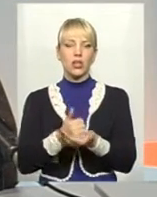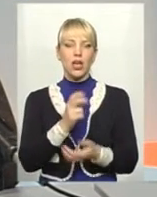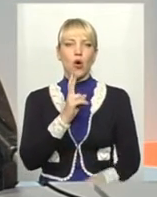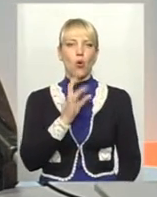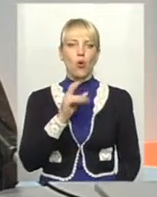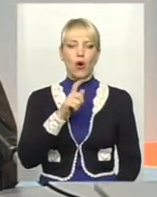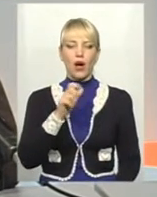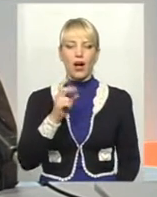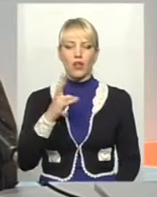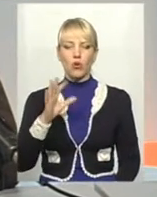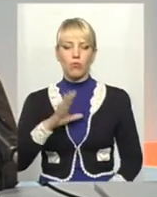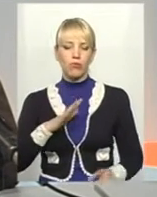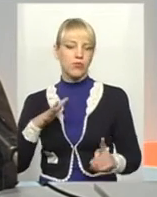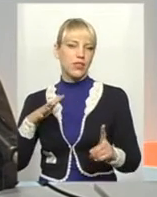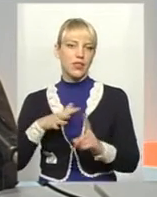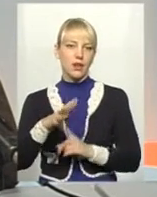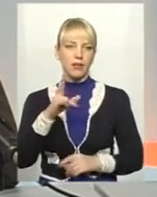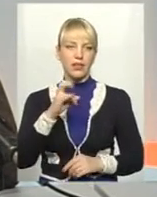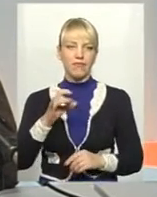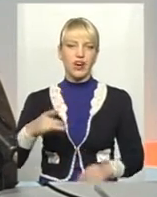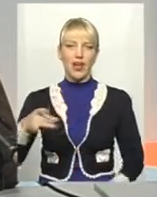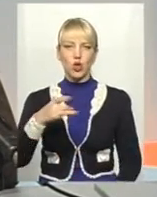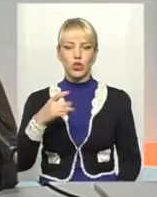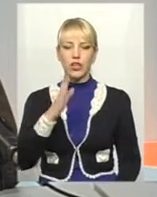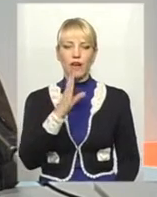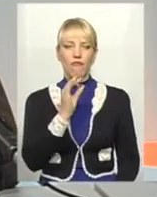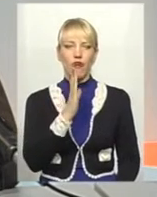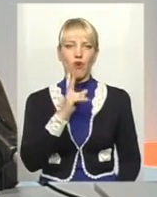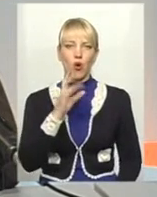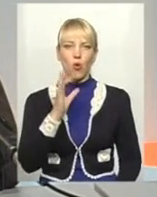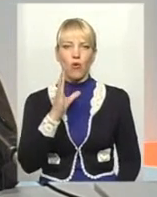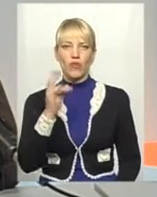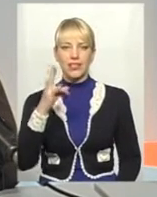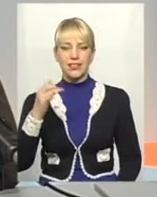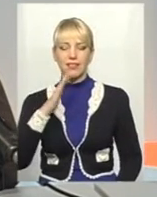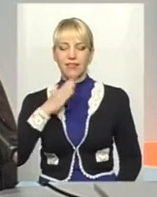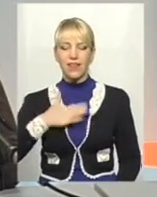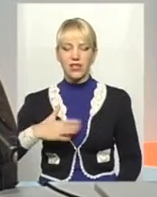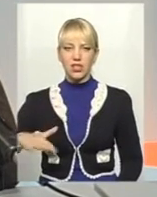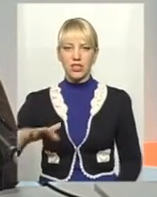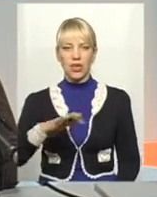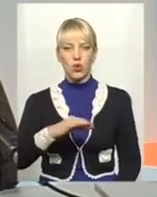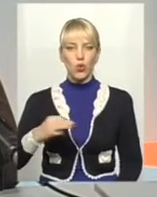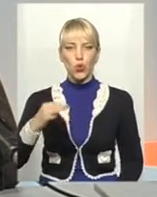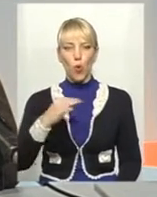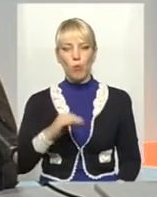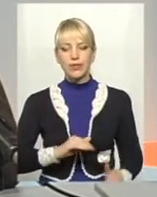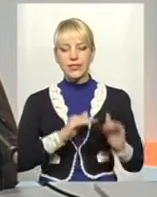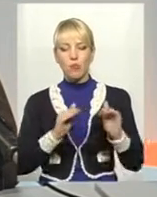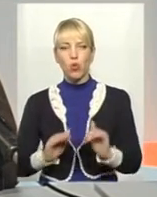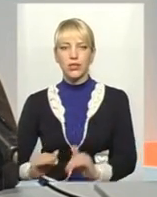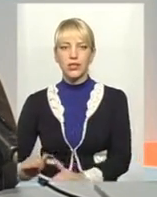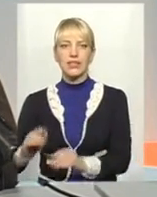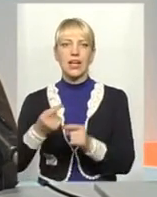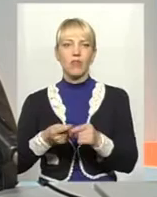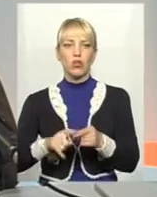здійснював напади в районі Вовковиниць. Таким чином, ось саме ця наша територія області Подільська насамперед